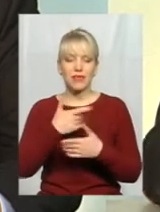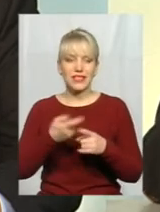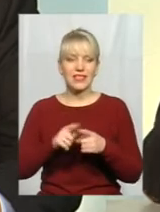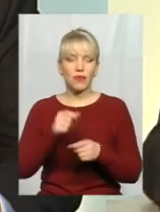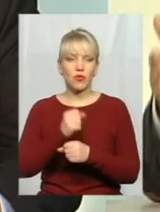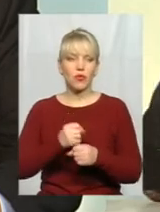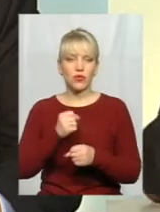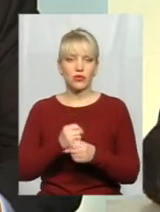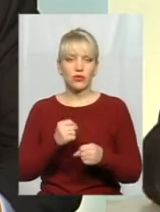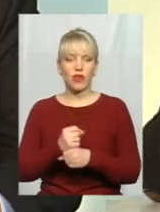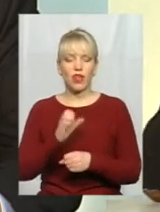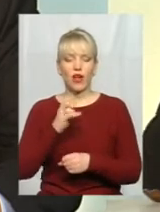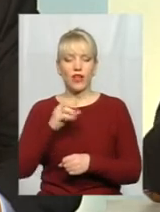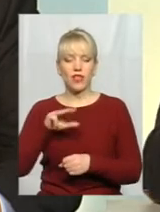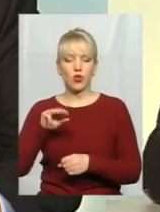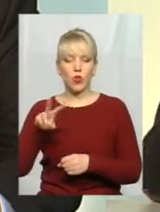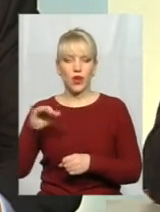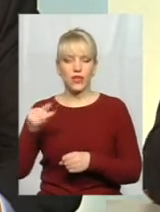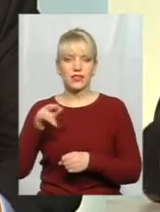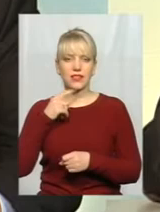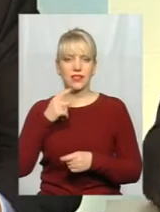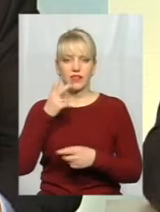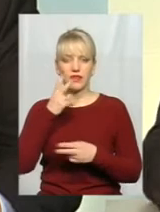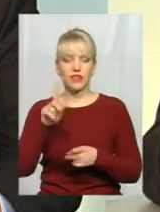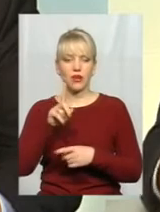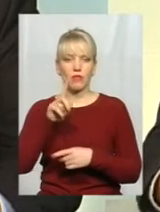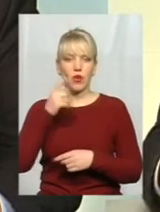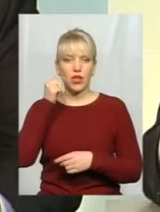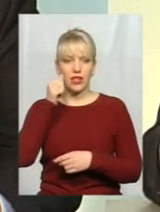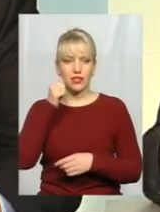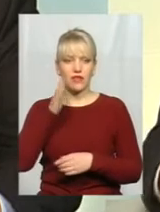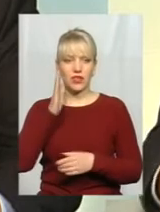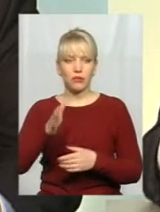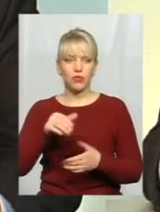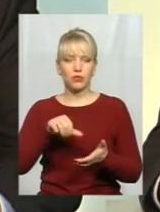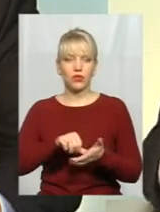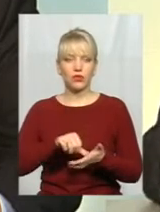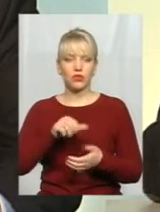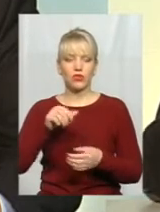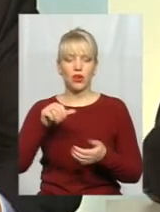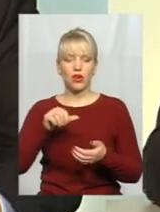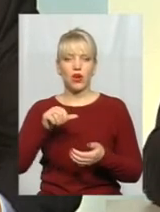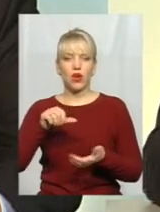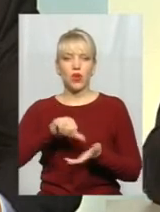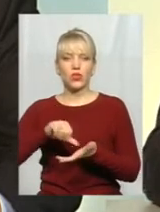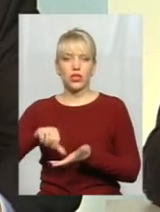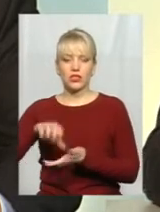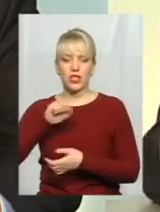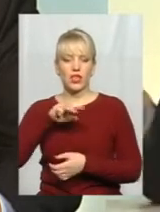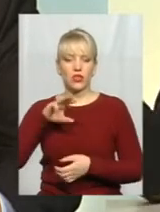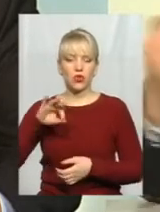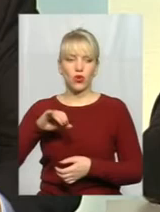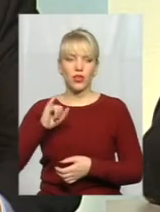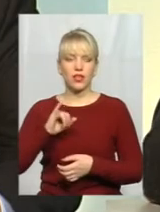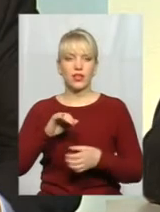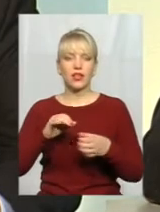сказав, що, дивіться, ми, тому що на завтра будуть присутні учасники АТО і добровольчі батальйони,